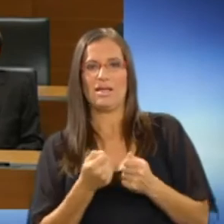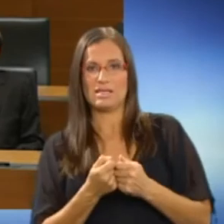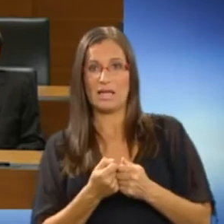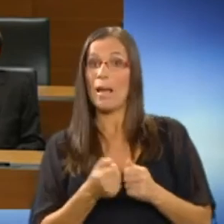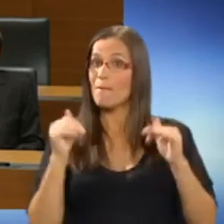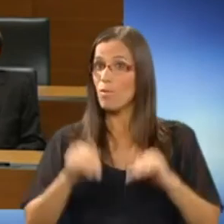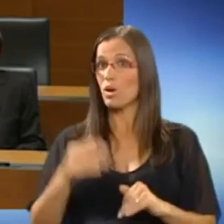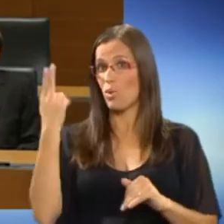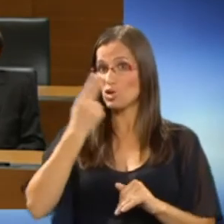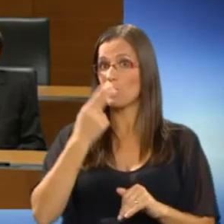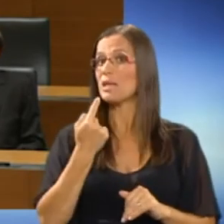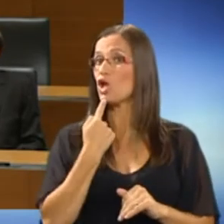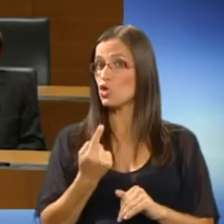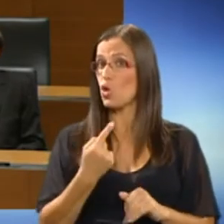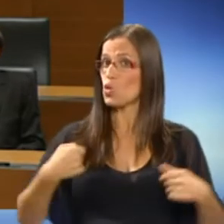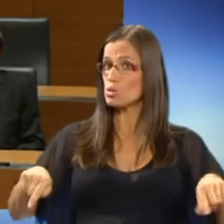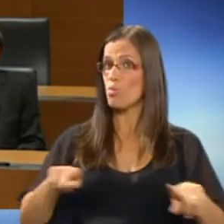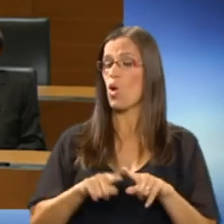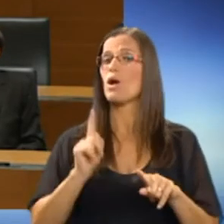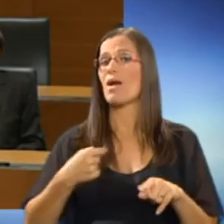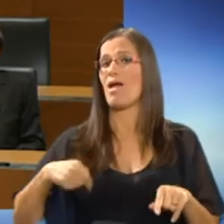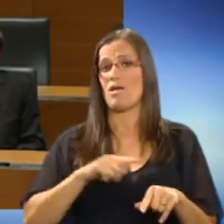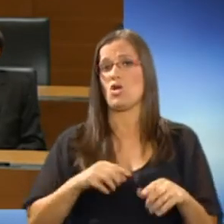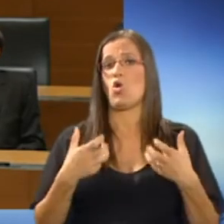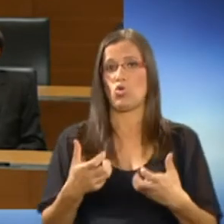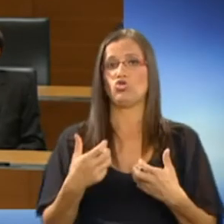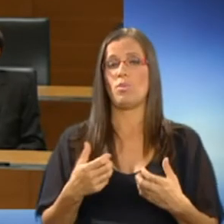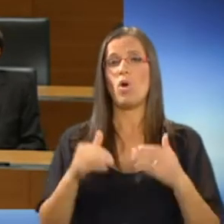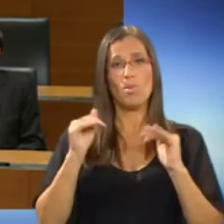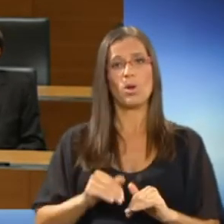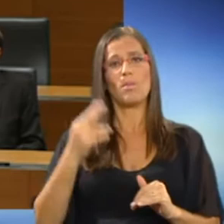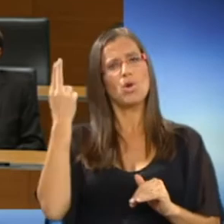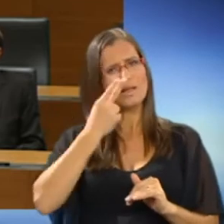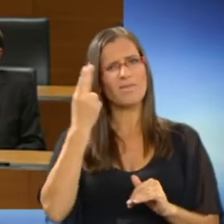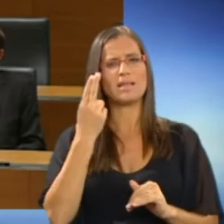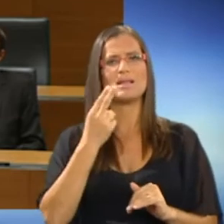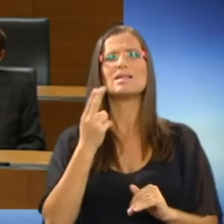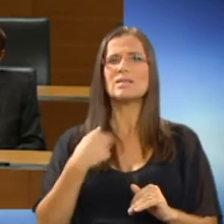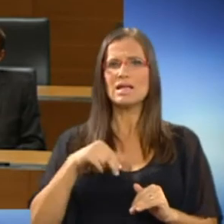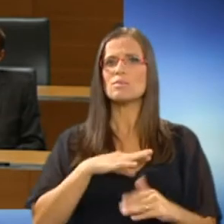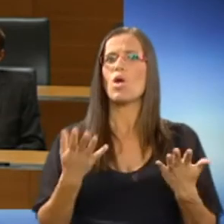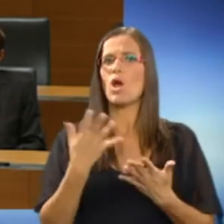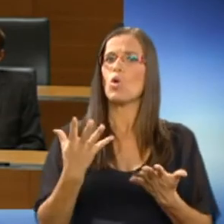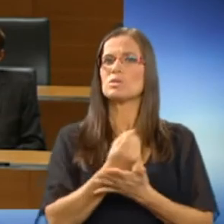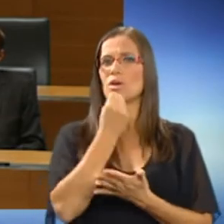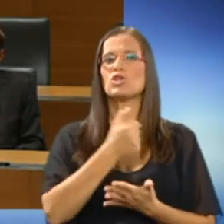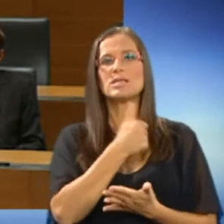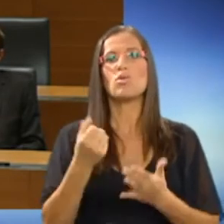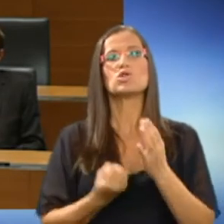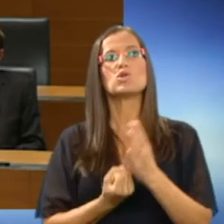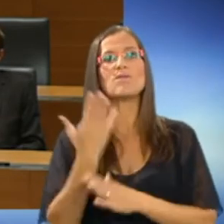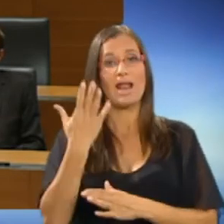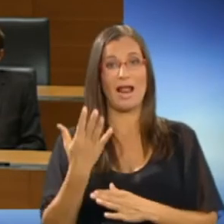Zavedati se moramo, kdo smo in kaj hočemo. Zavedati pa se moramo, da smo lahko uspešni le z